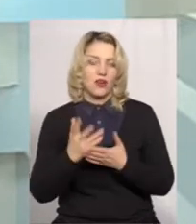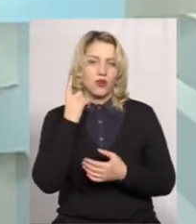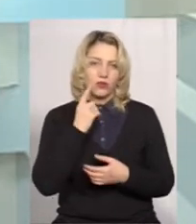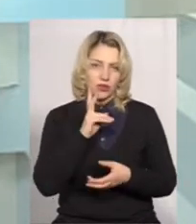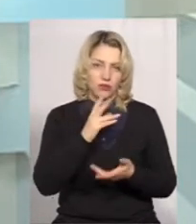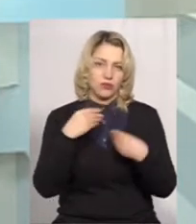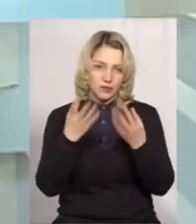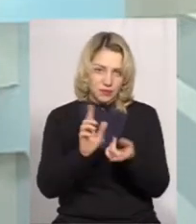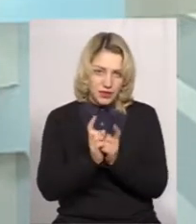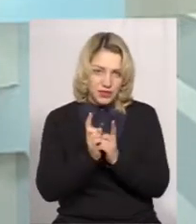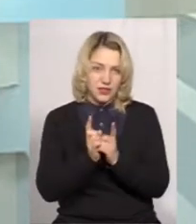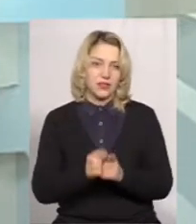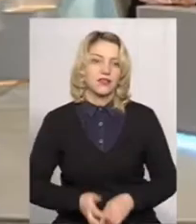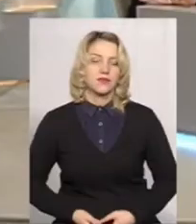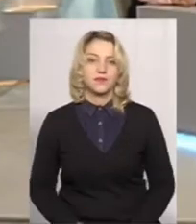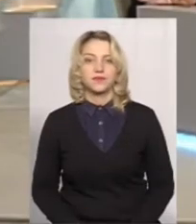передбачаються.